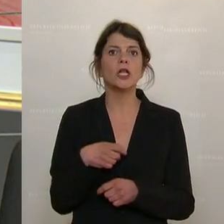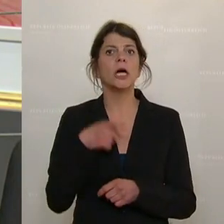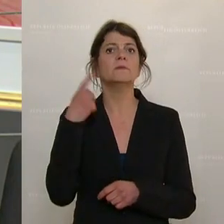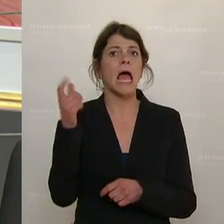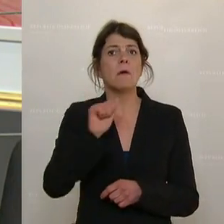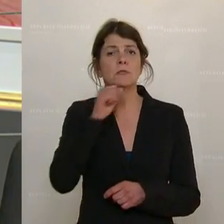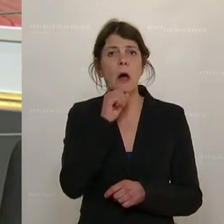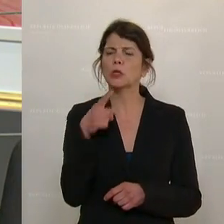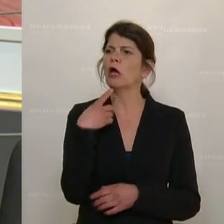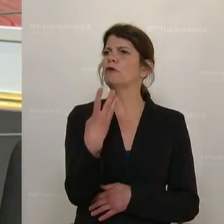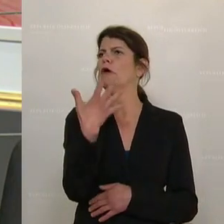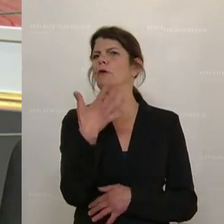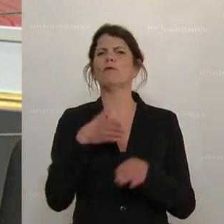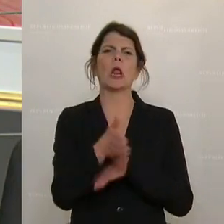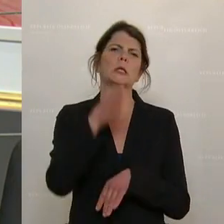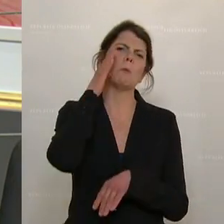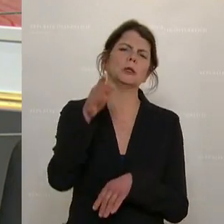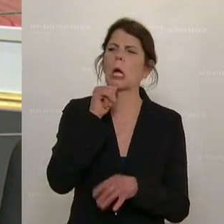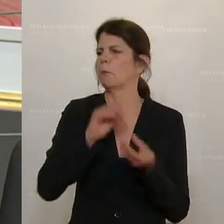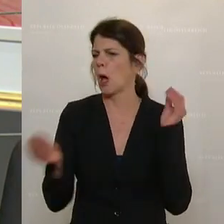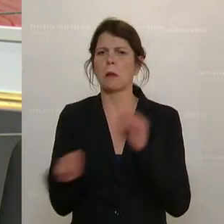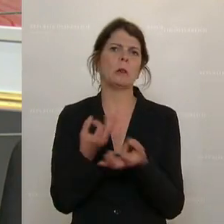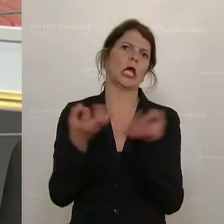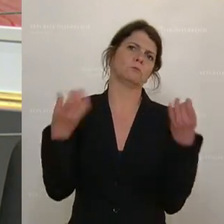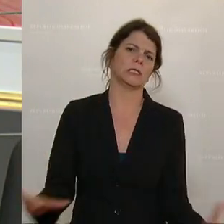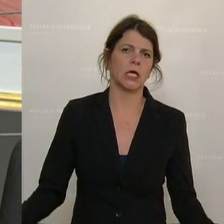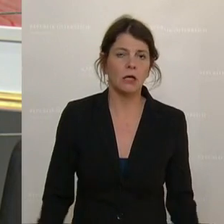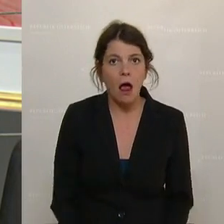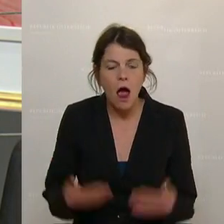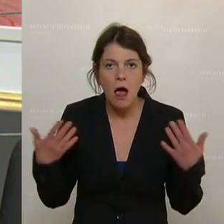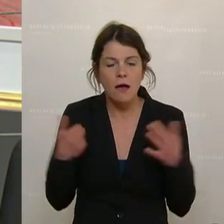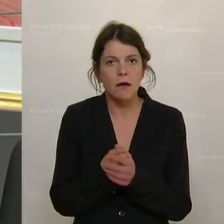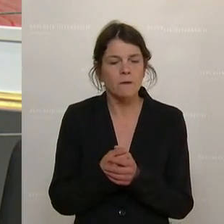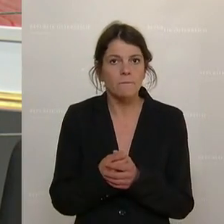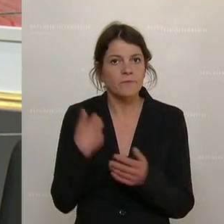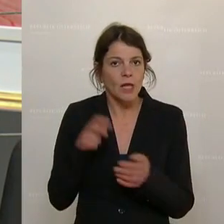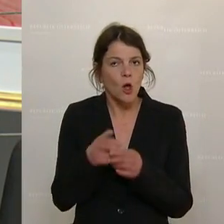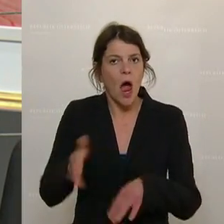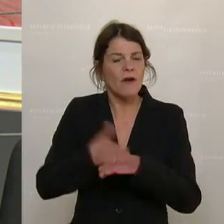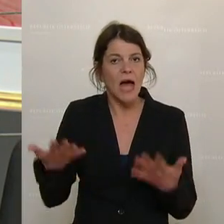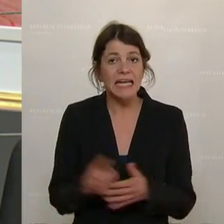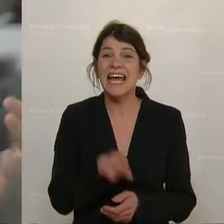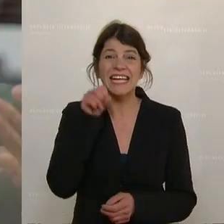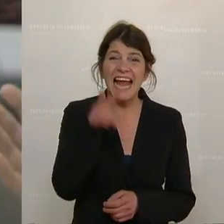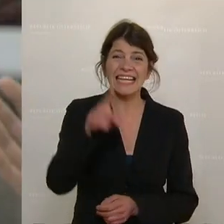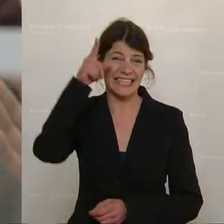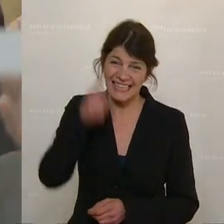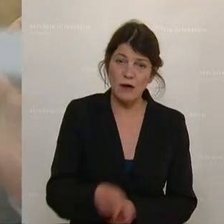verletzte Polizisten sind ja kein Problem, da ist nichts passiert. Wir haben darüber hinaus 13